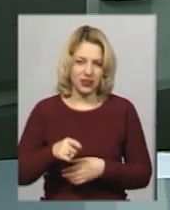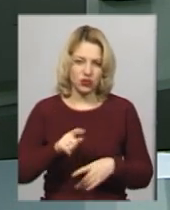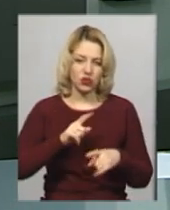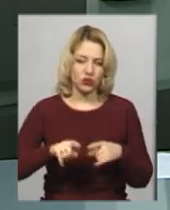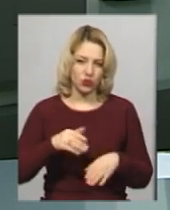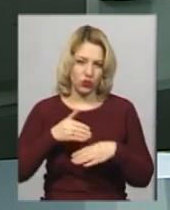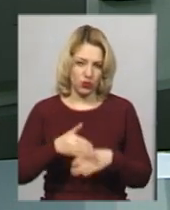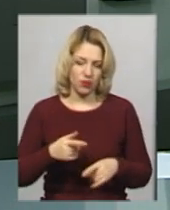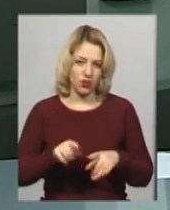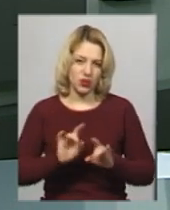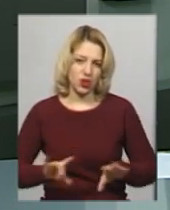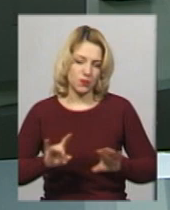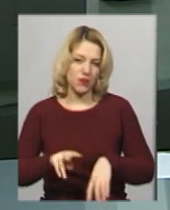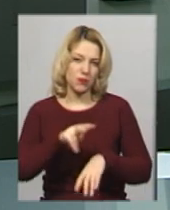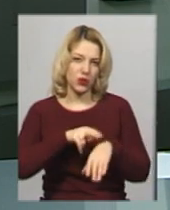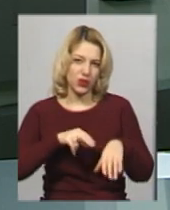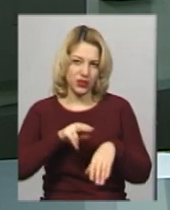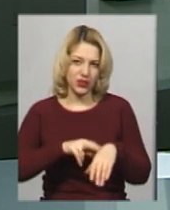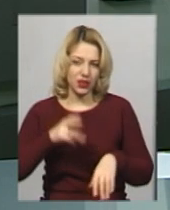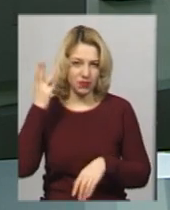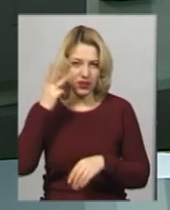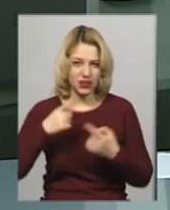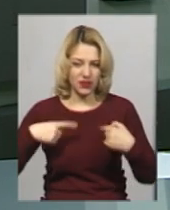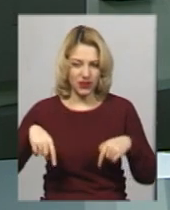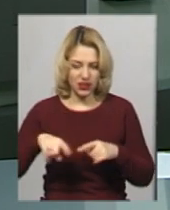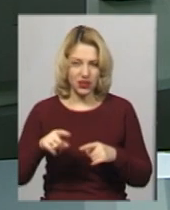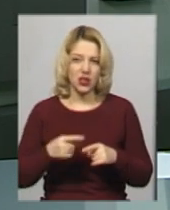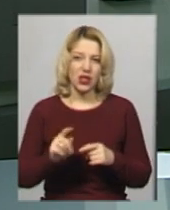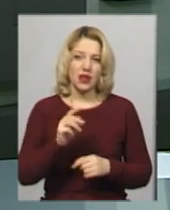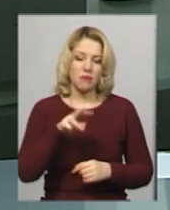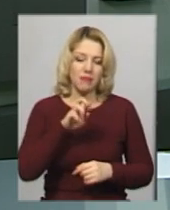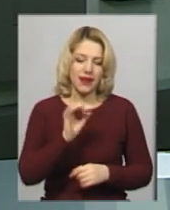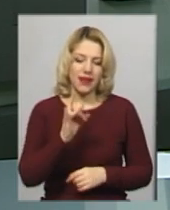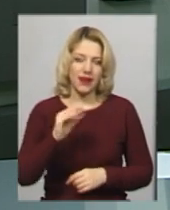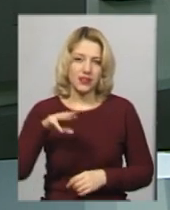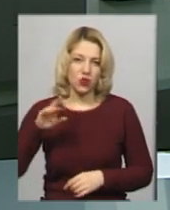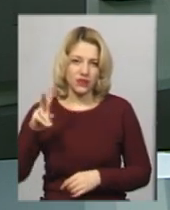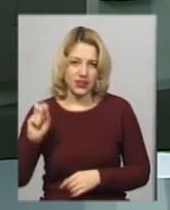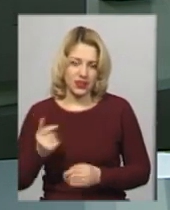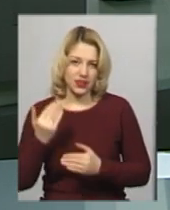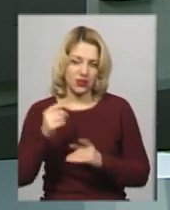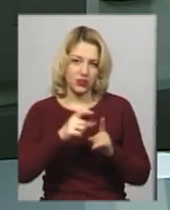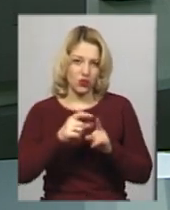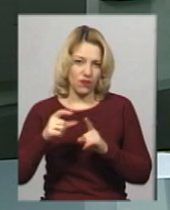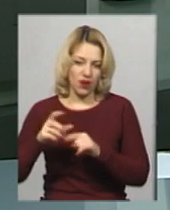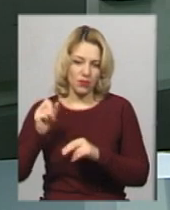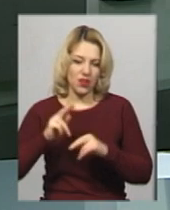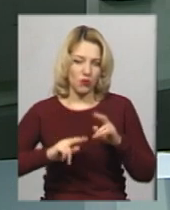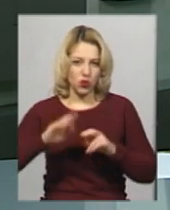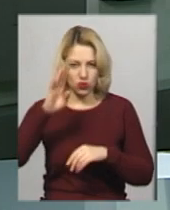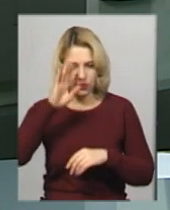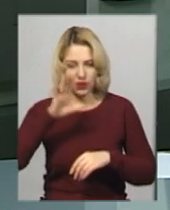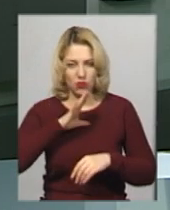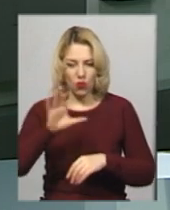розповіла старший інспектор сектору моніторингу Хмельницького відділу поліції Людмила Берестовська. За її словами, на будівництві чоловік був